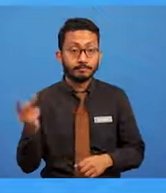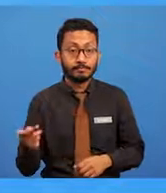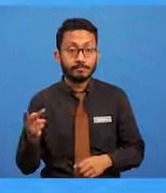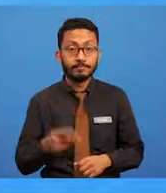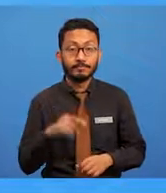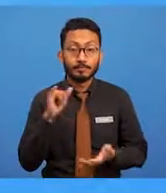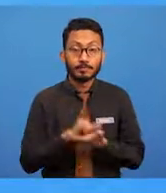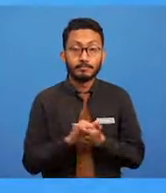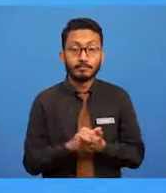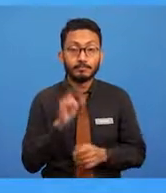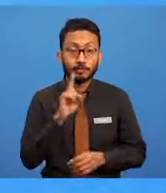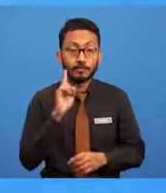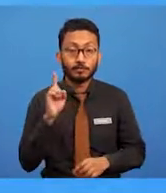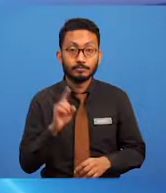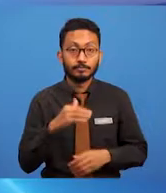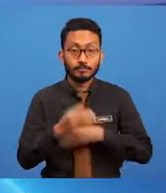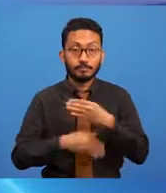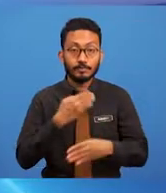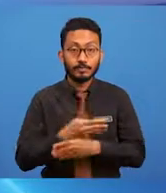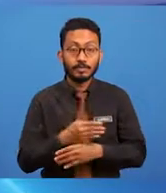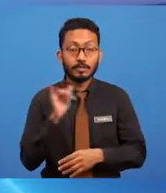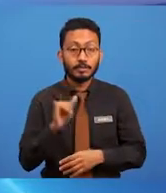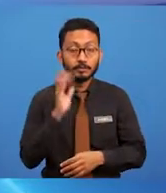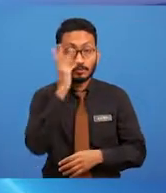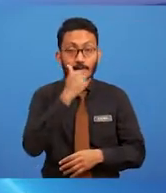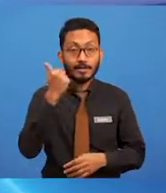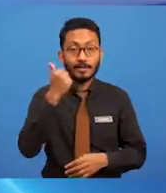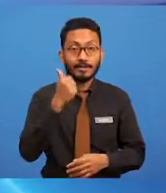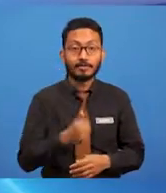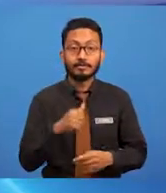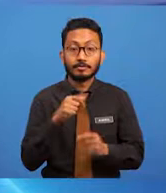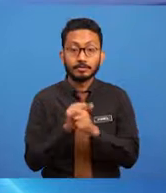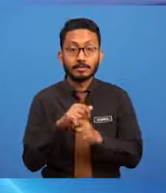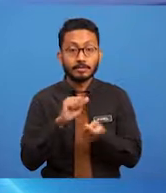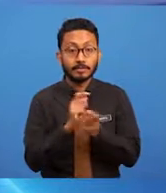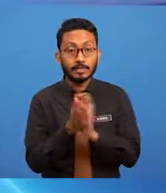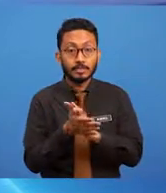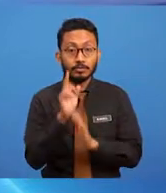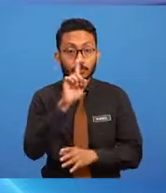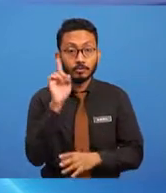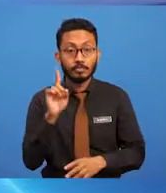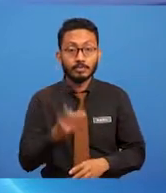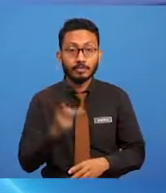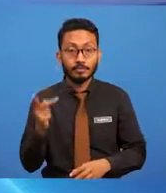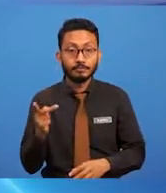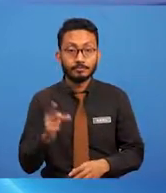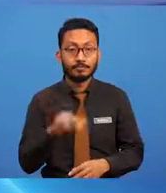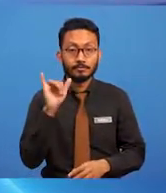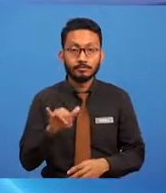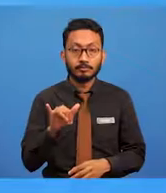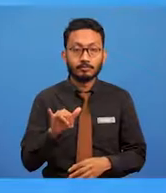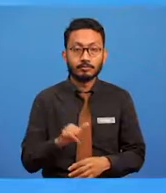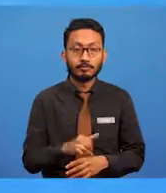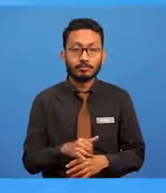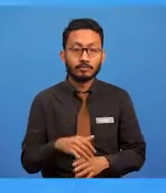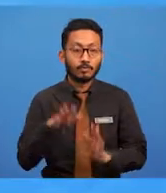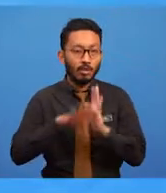Sesuatu pembungkusan yang menarik dapat menjadikan sesuatu produk yang kurang mahal, kelihatan mahal